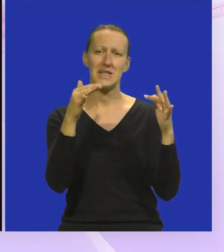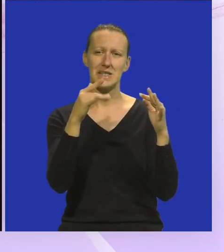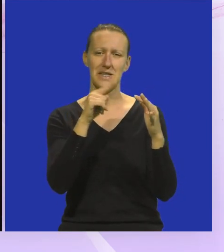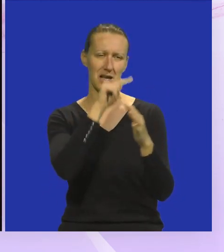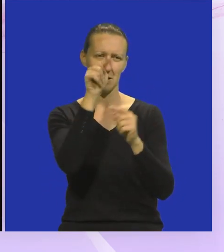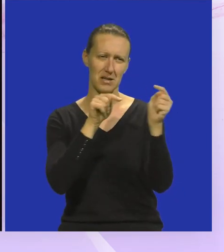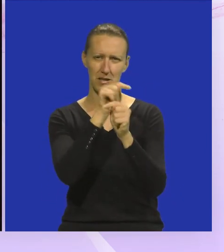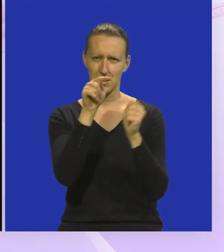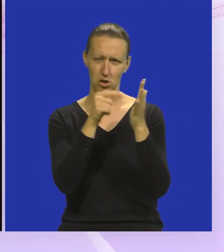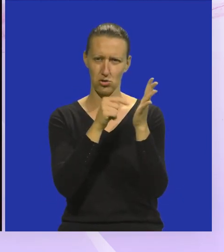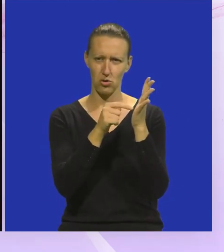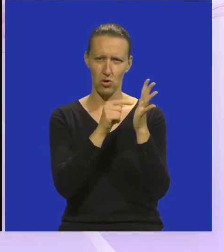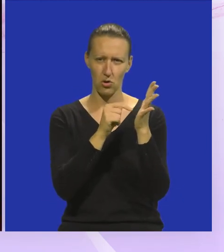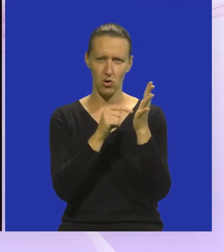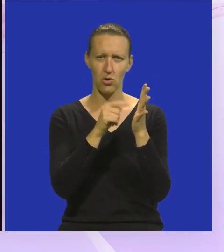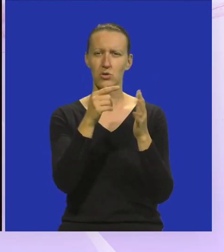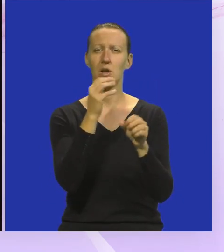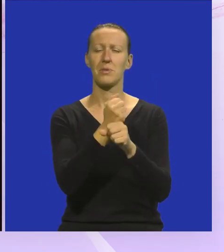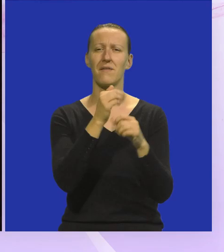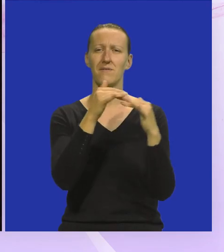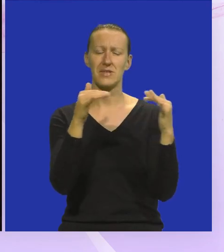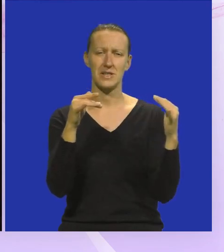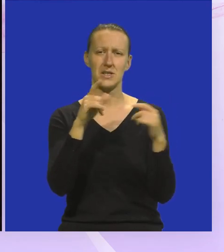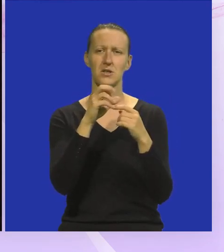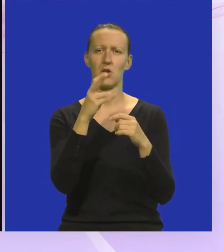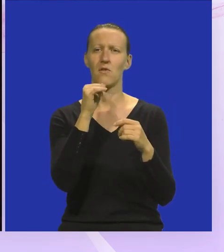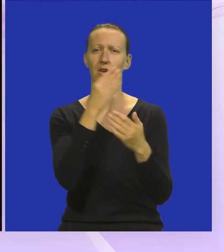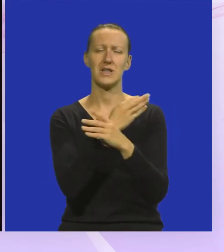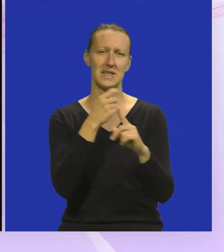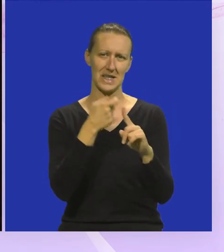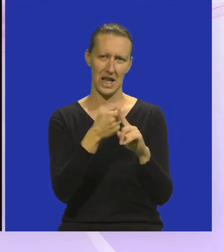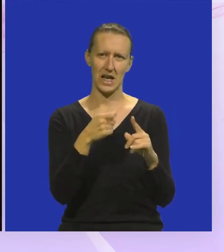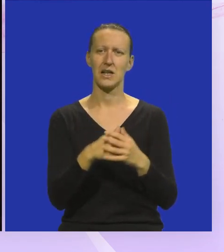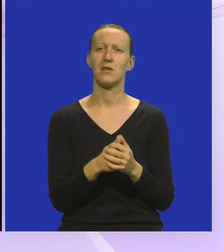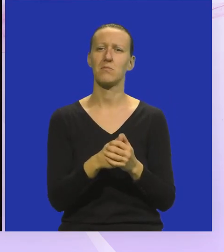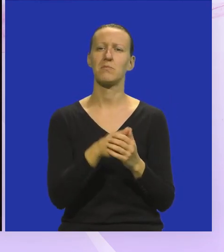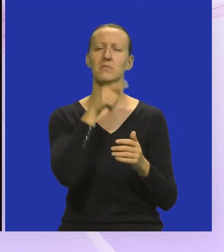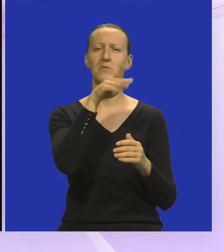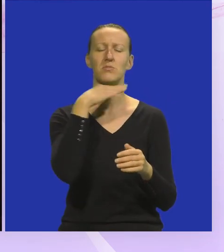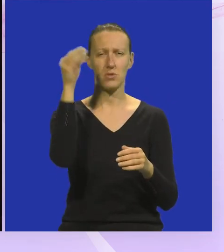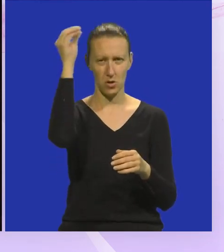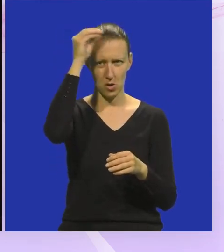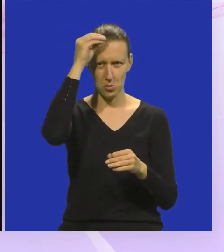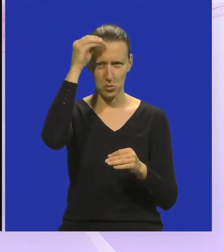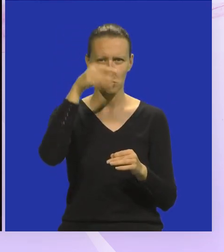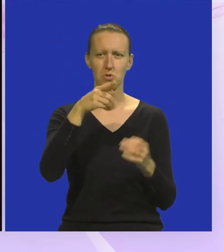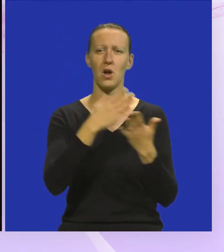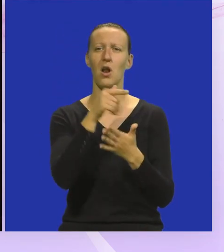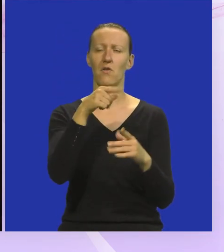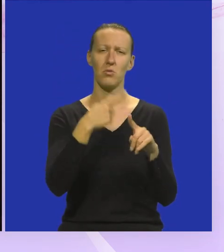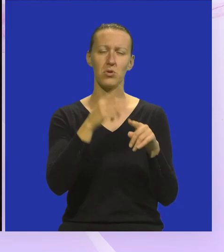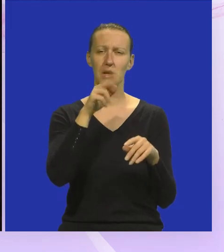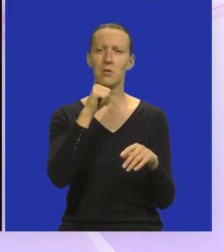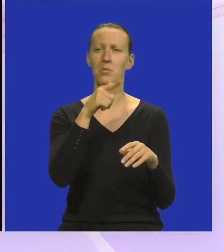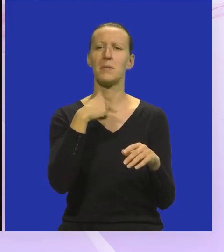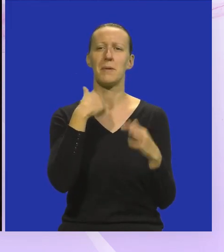kombinacijama tih točkica, stvaraju se različita slova i znakovi. Pretpostavljam da ste vi puno toga naučili, ali ovog puta